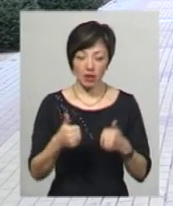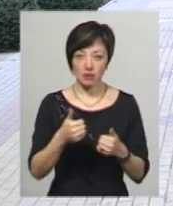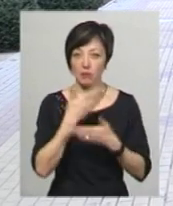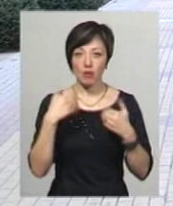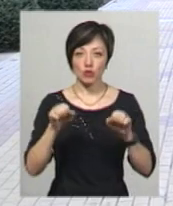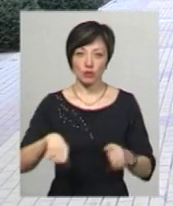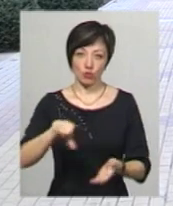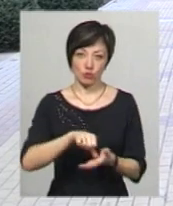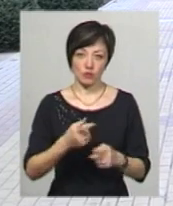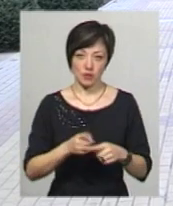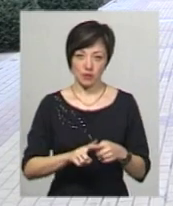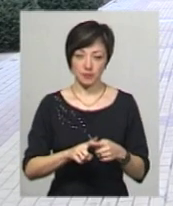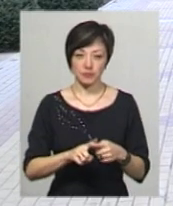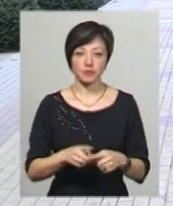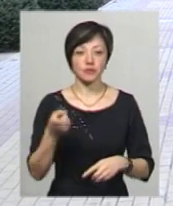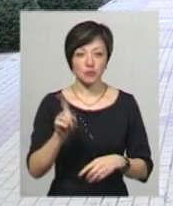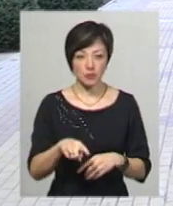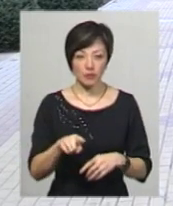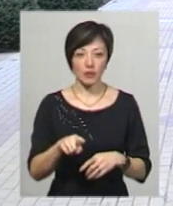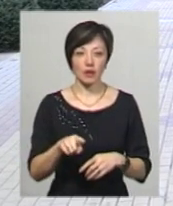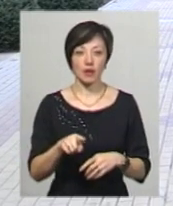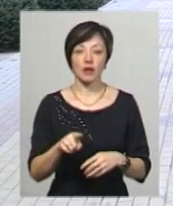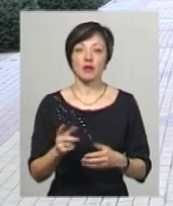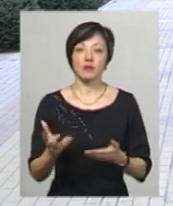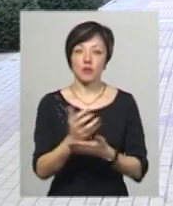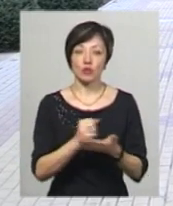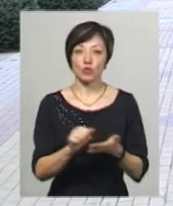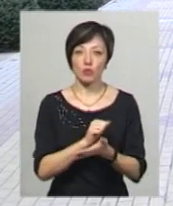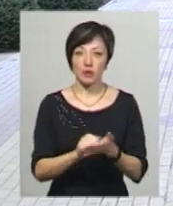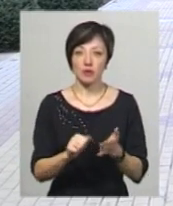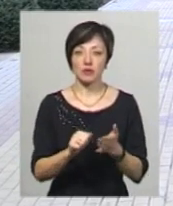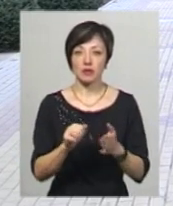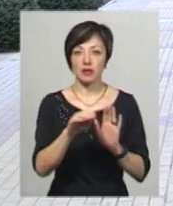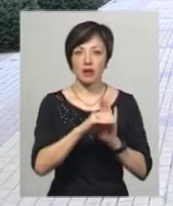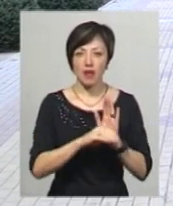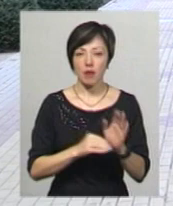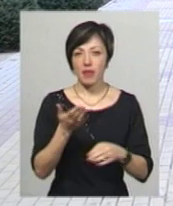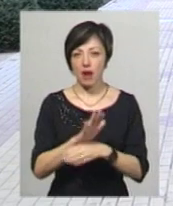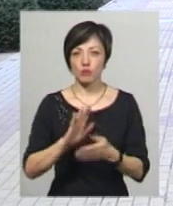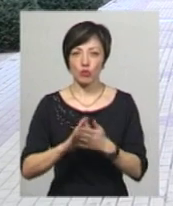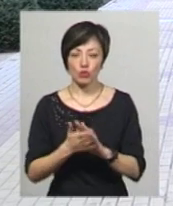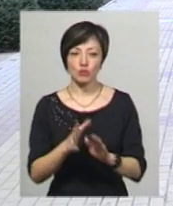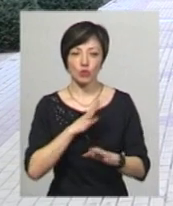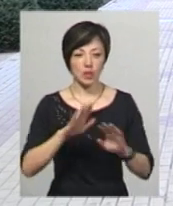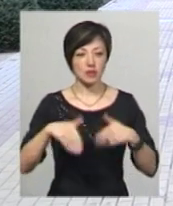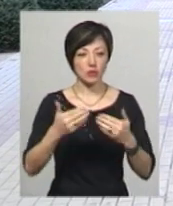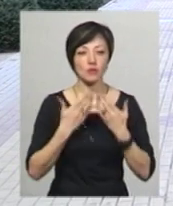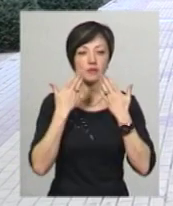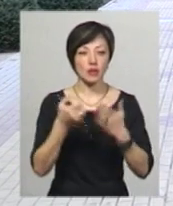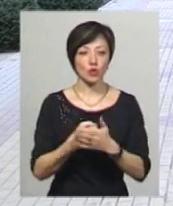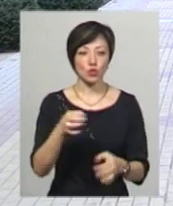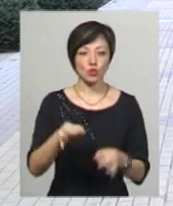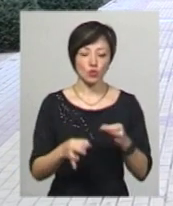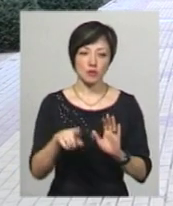мали можливості прийняти участь. Тому, здобувши необхідні документи, зокрема, регламент, накази і положення, було ініційовано звернення до